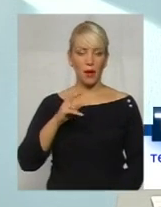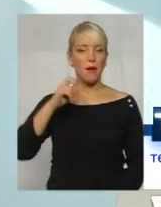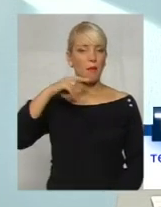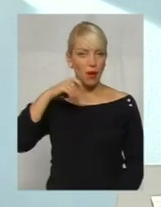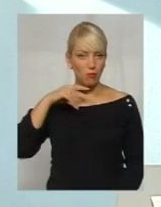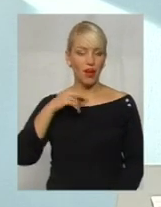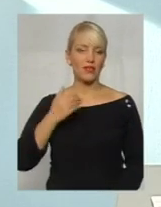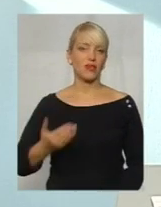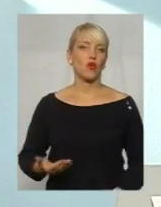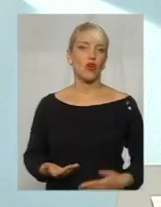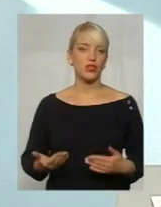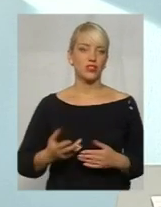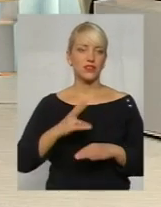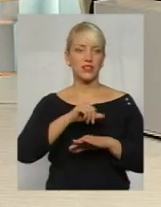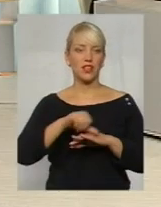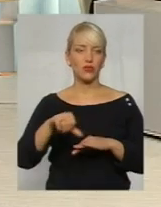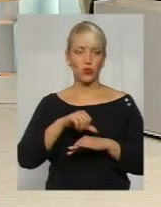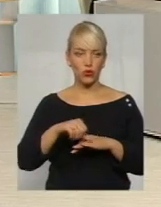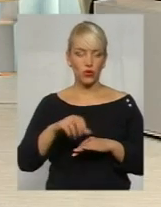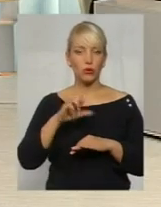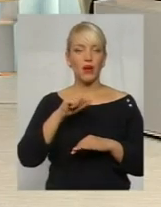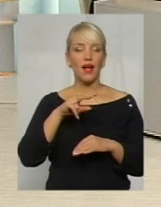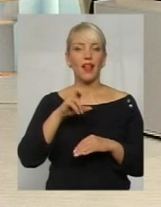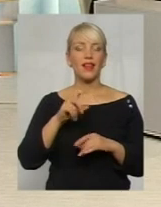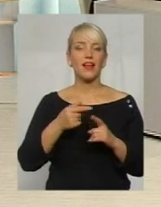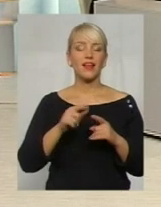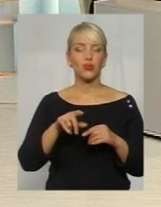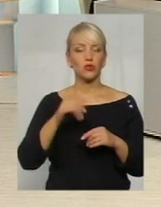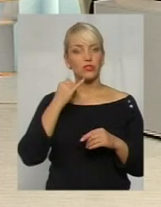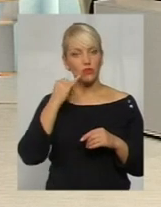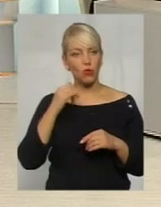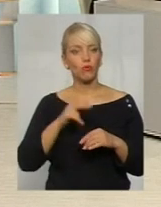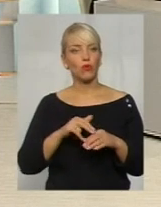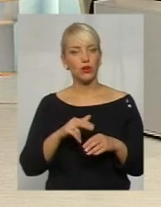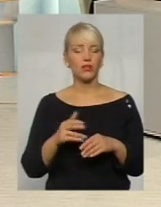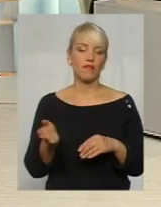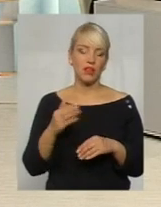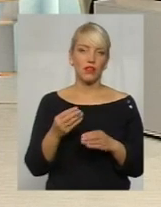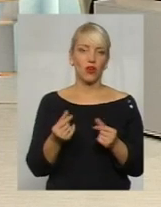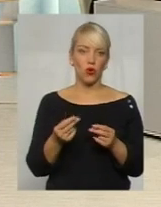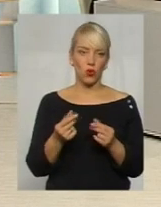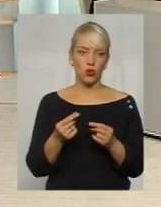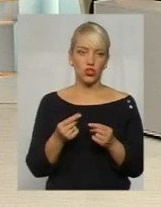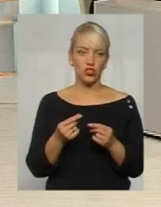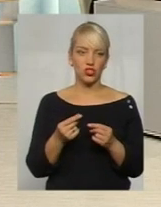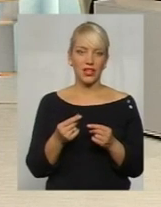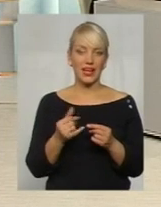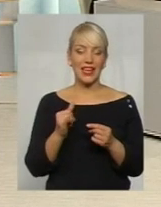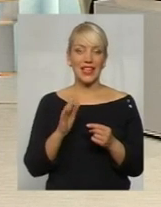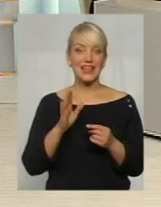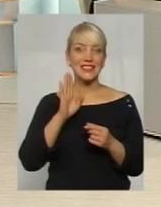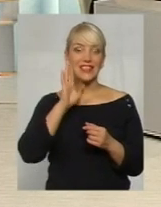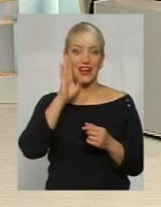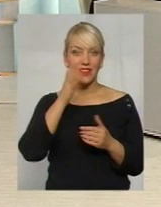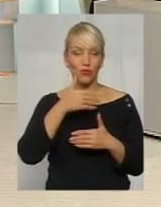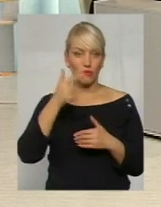живе за межами України. Я отут каже, він в поліції, все, давайте гроші. І то вже зранку ми